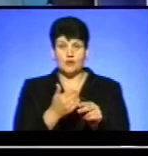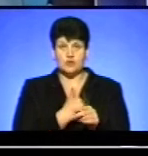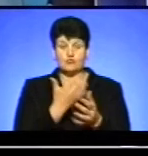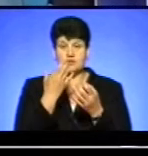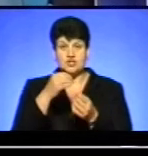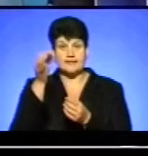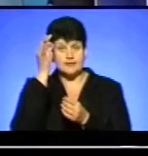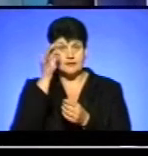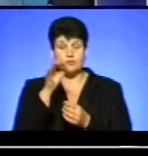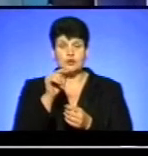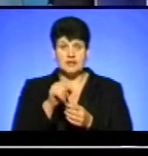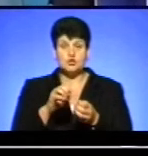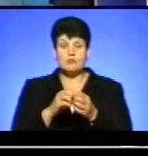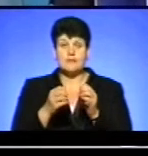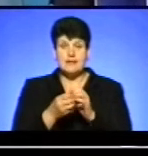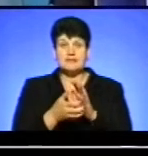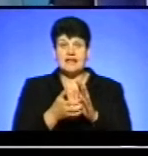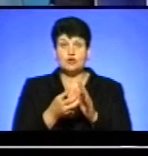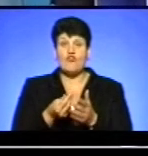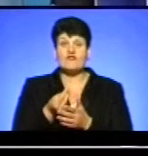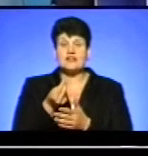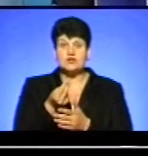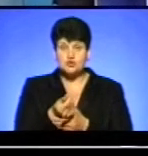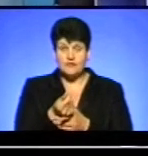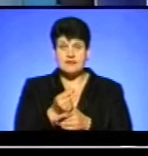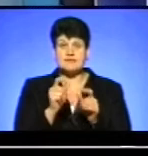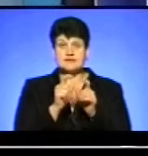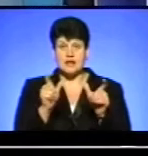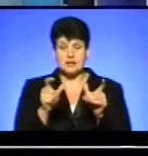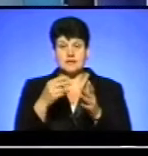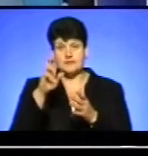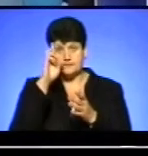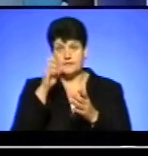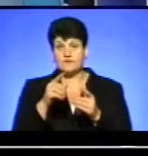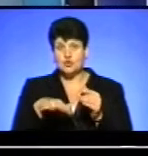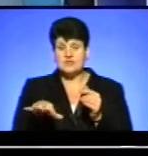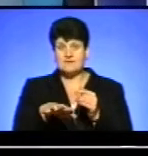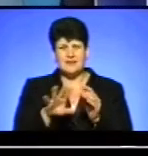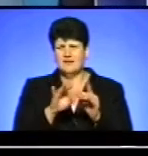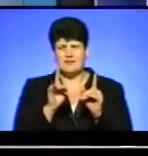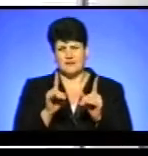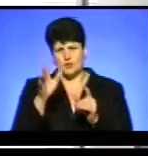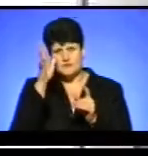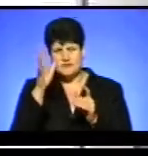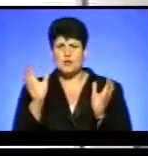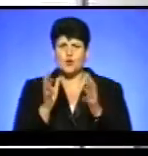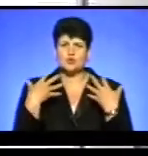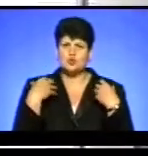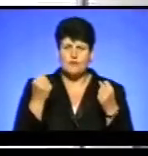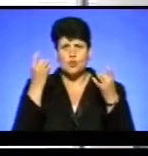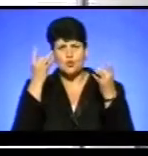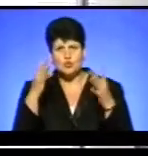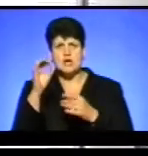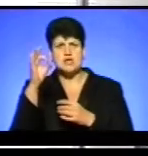нагадати про те, що проблема недофінансування закладів бюджетної сфери, це не тільки стосується освіти, стосується охорони здоров'я, культури,